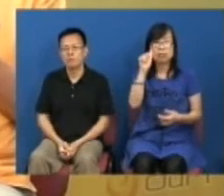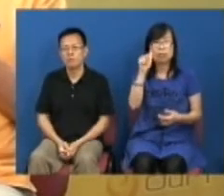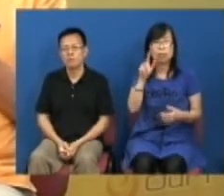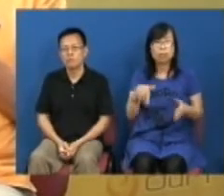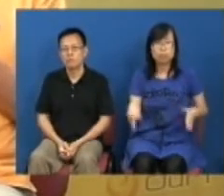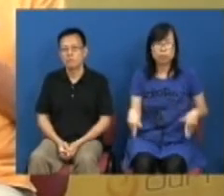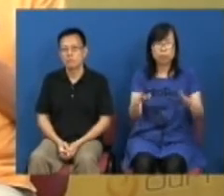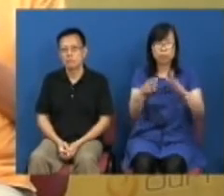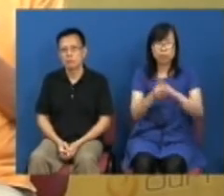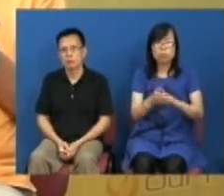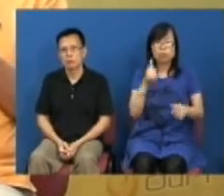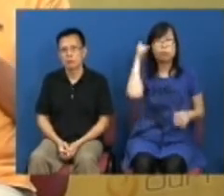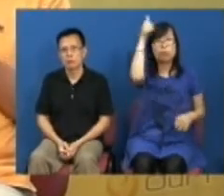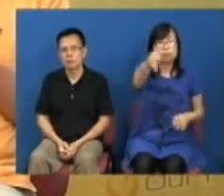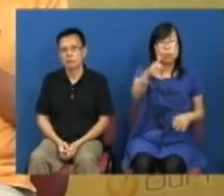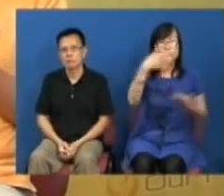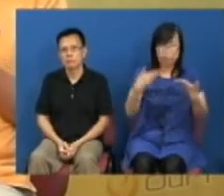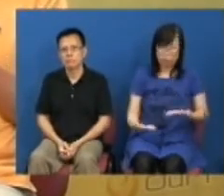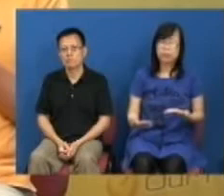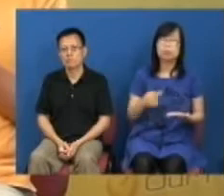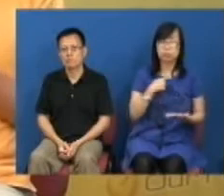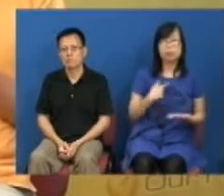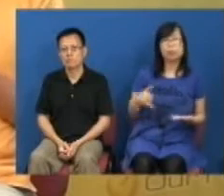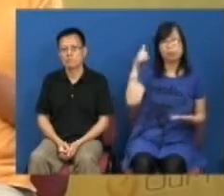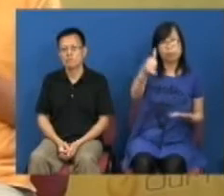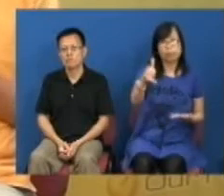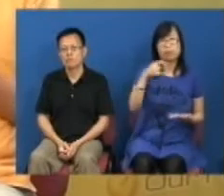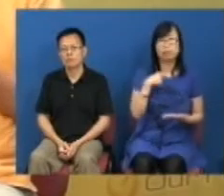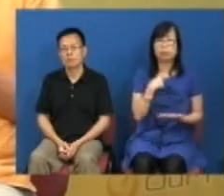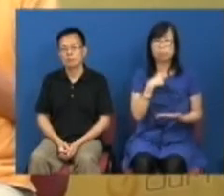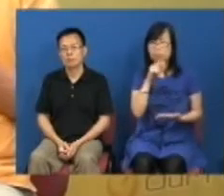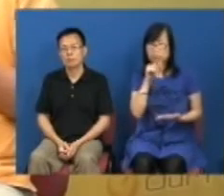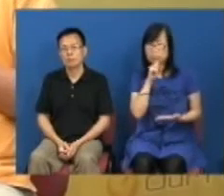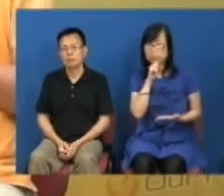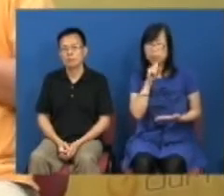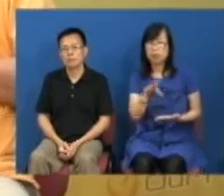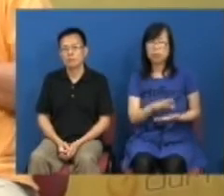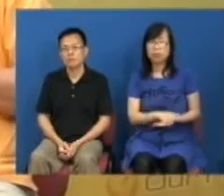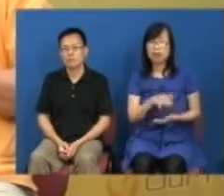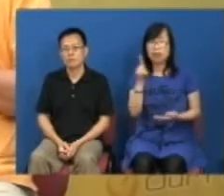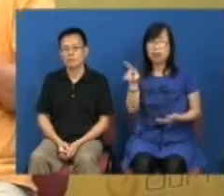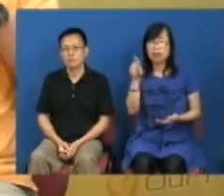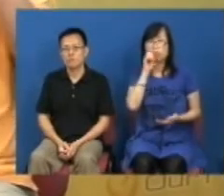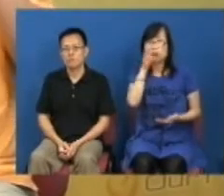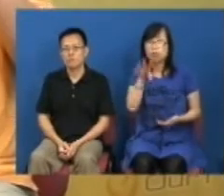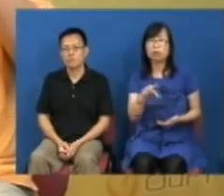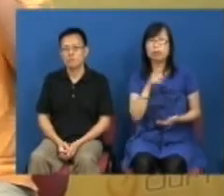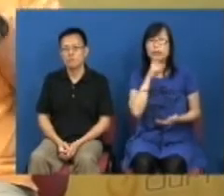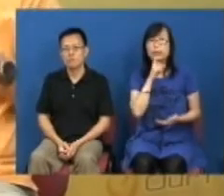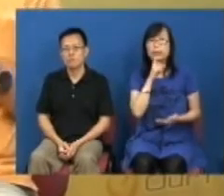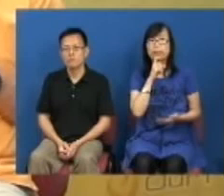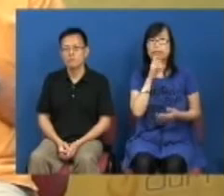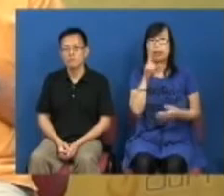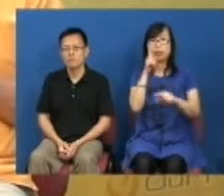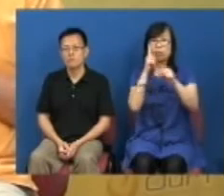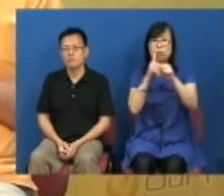民影响上街这次他们也会来这次当然也好似刚才林毅华你所说的有一批中